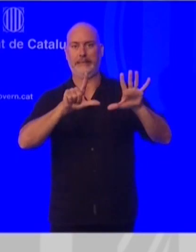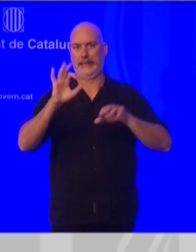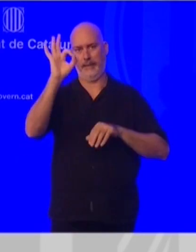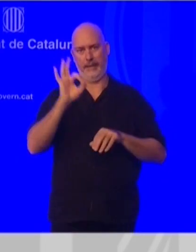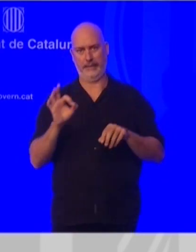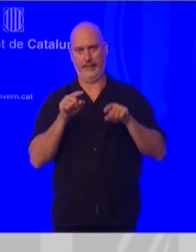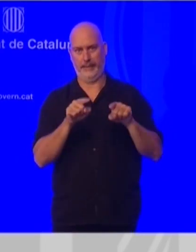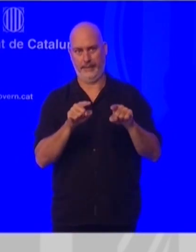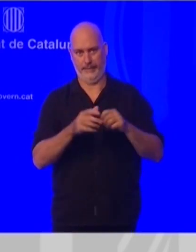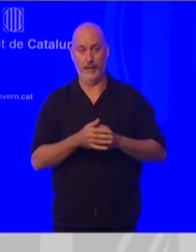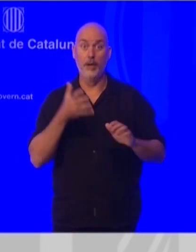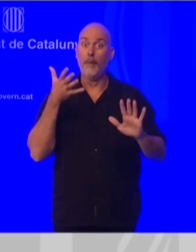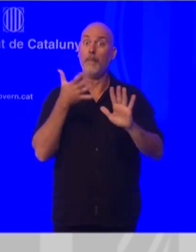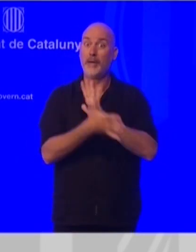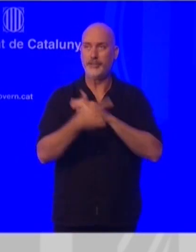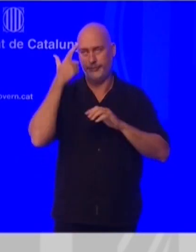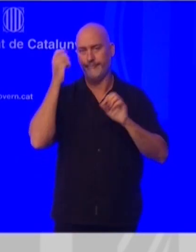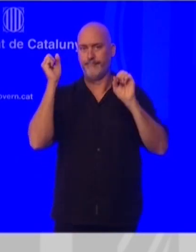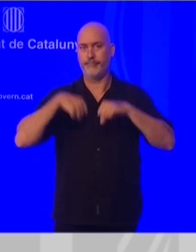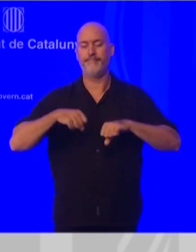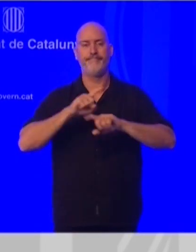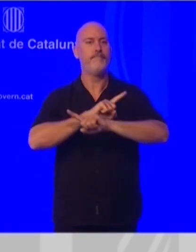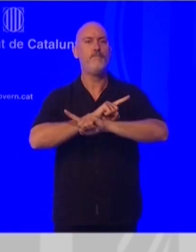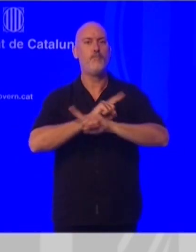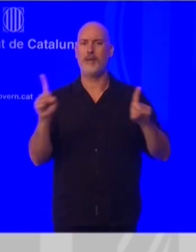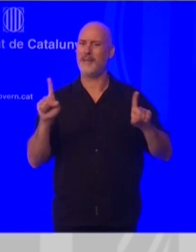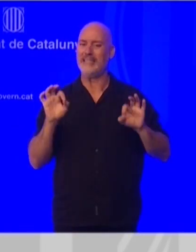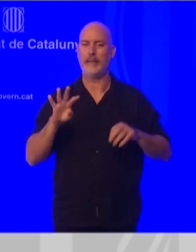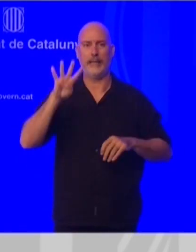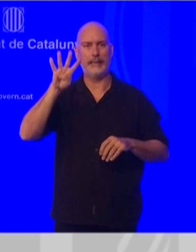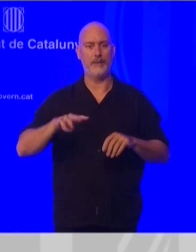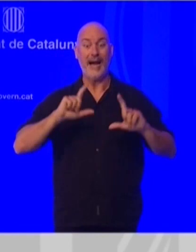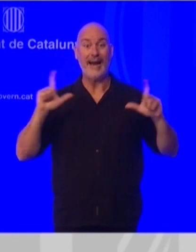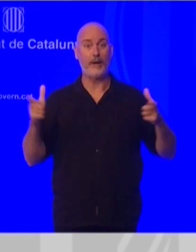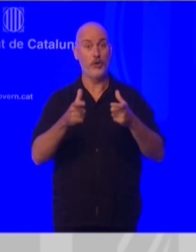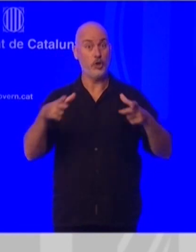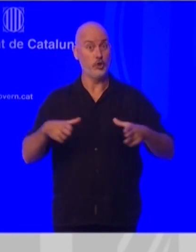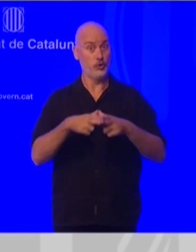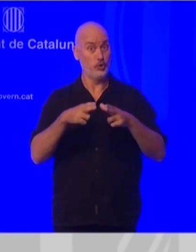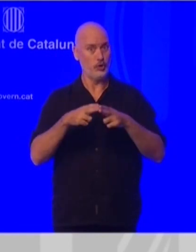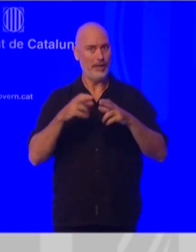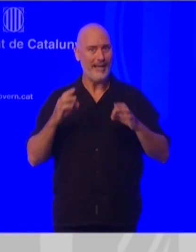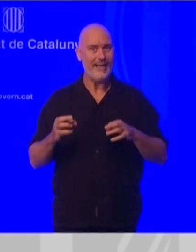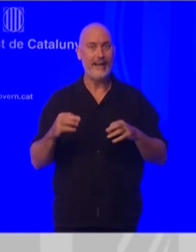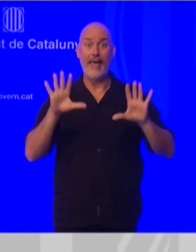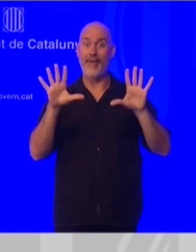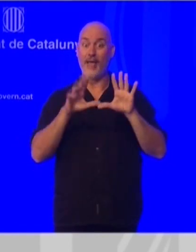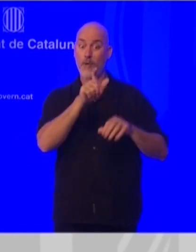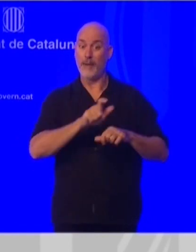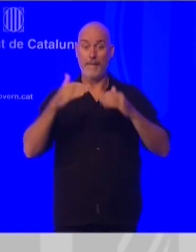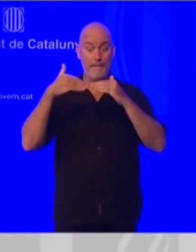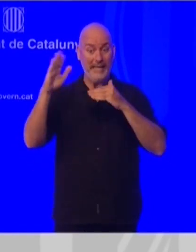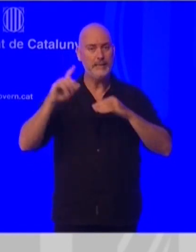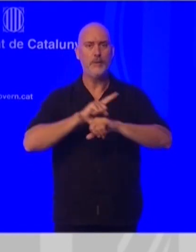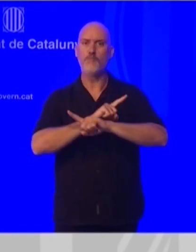Per això hem decidit que prohibirem a tot el país les reunions socials de més de 10 persones, a tot